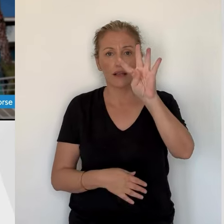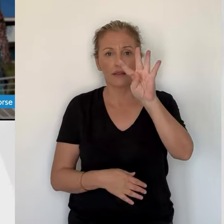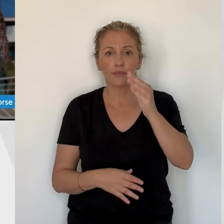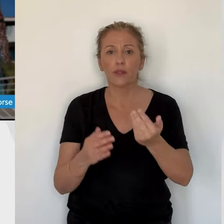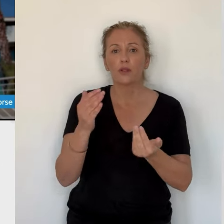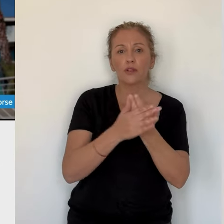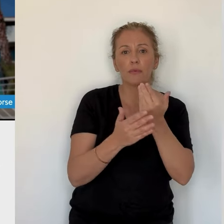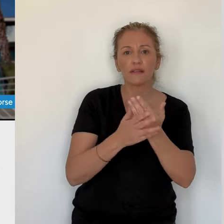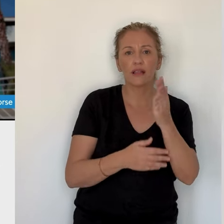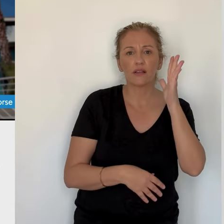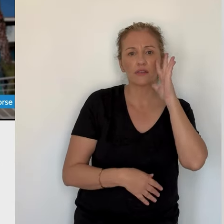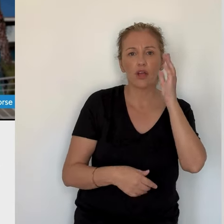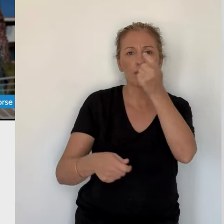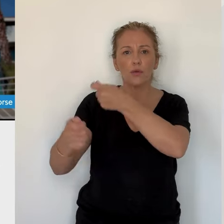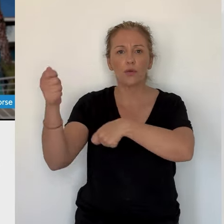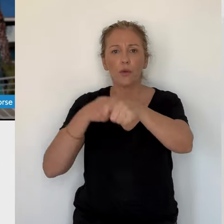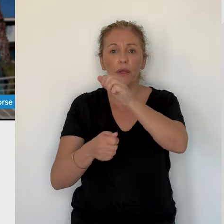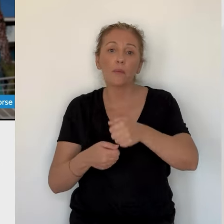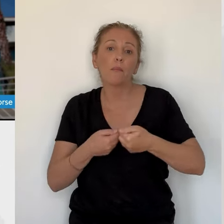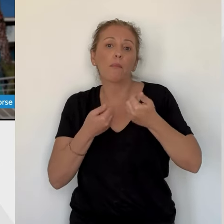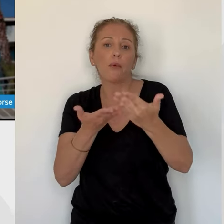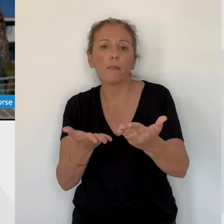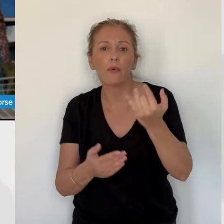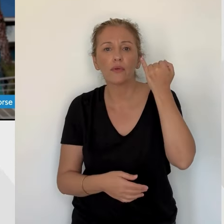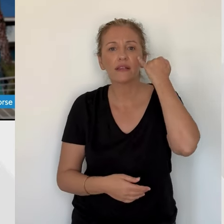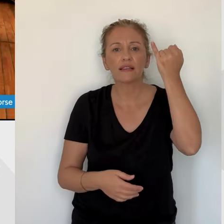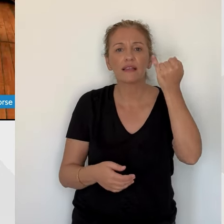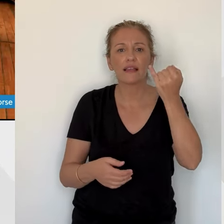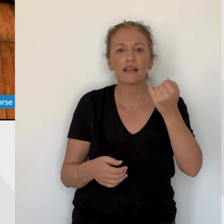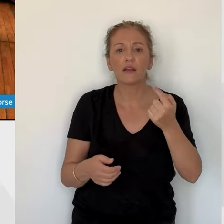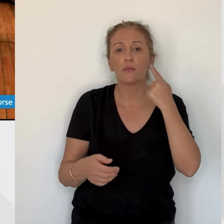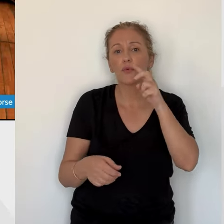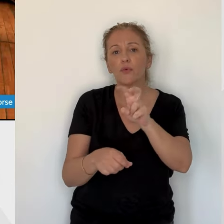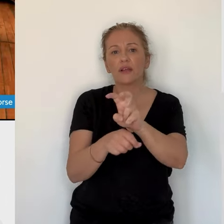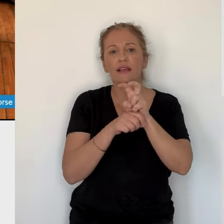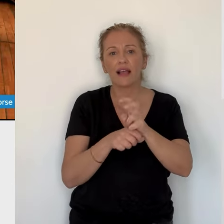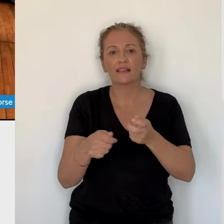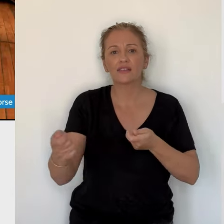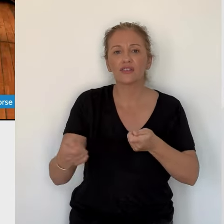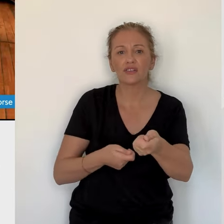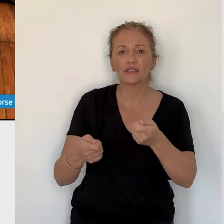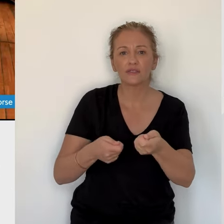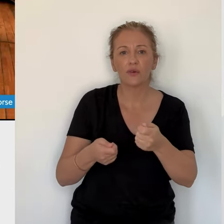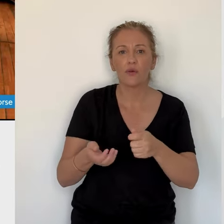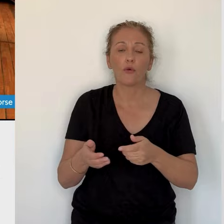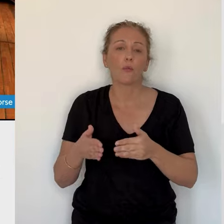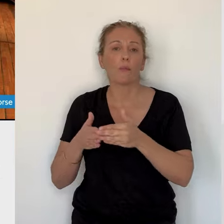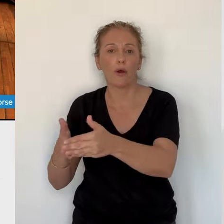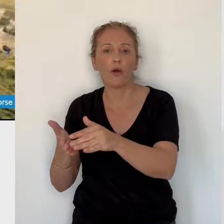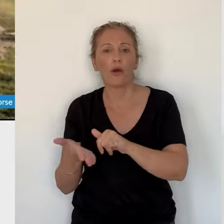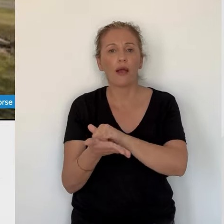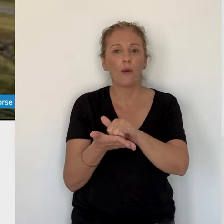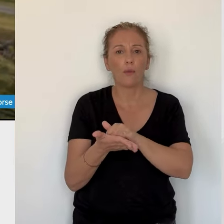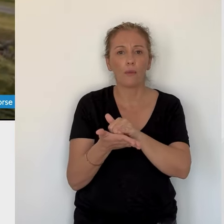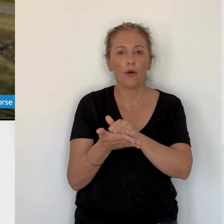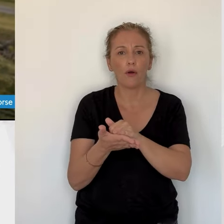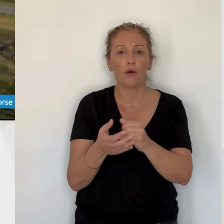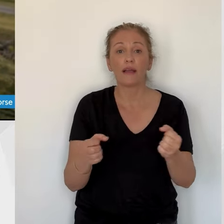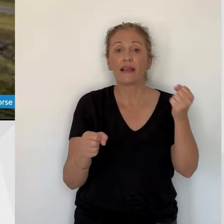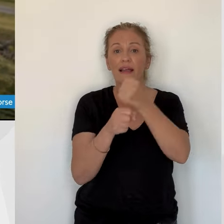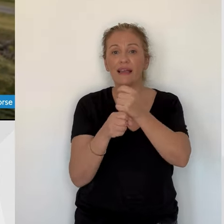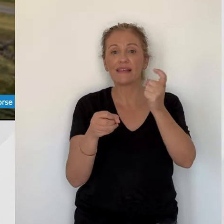concession prend fin. La Chambre de Commerce a proposé ce matin une solution pour conserver la gestion à la